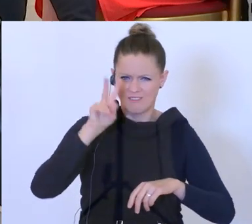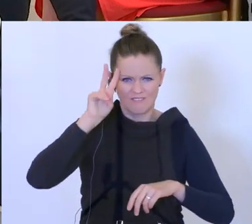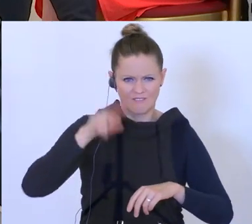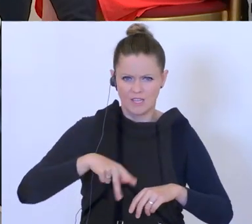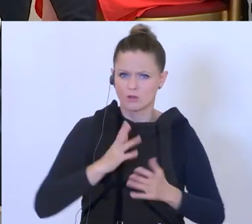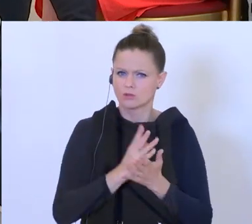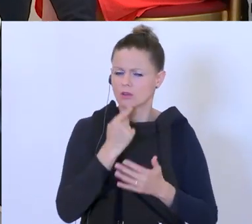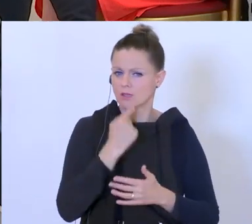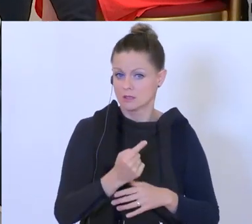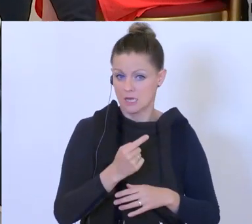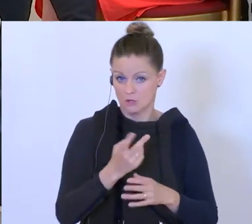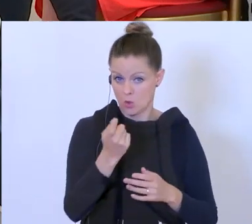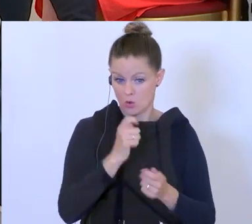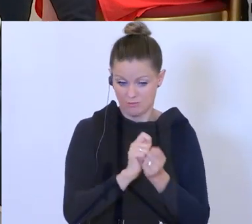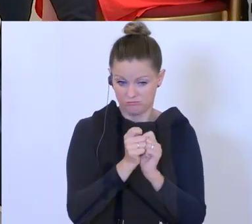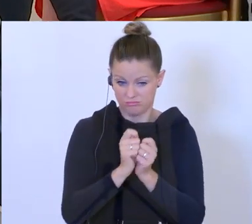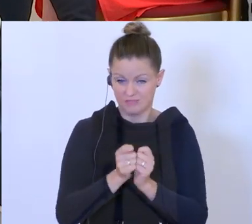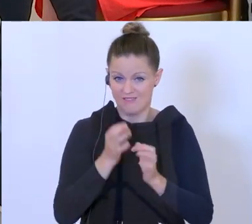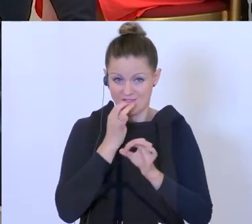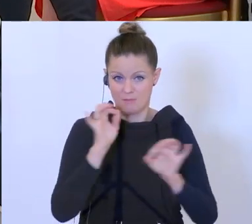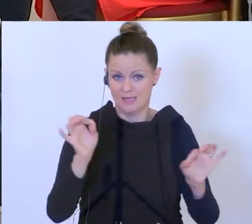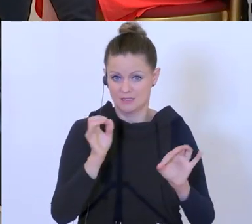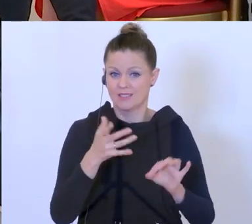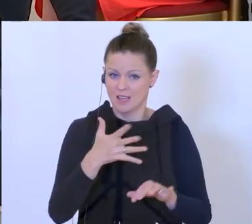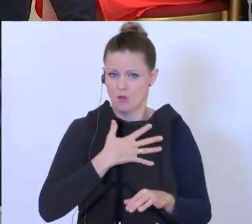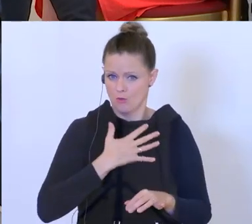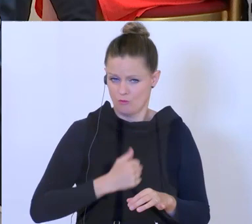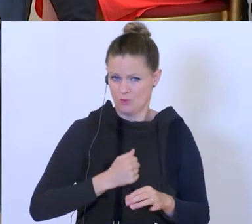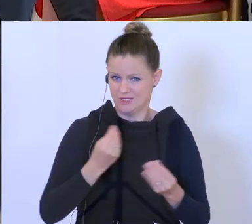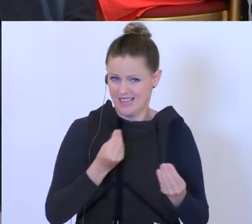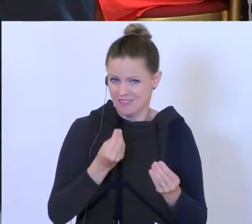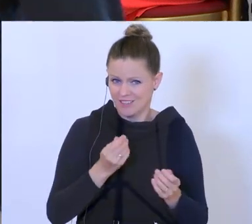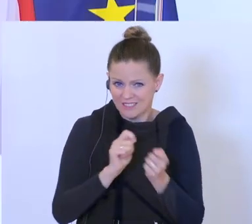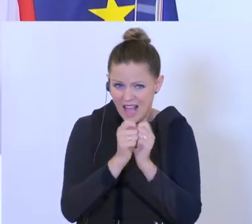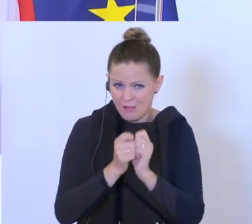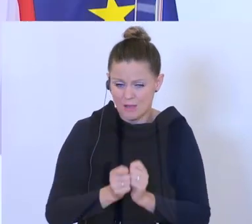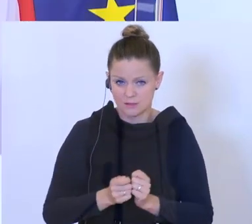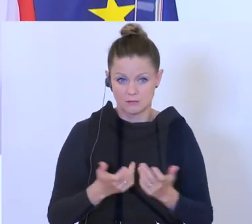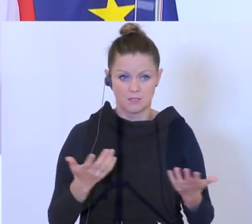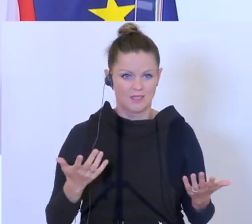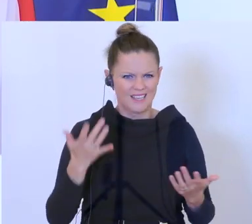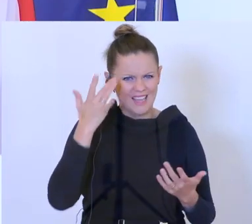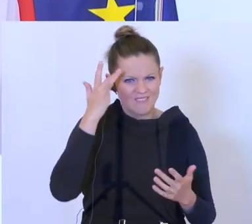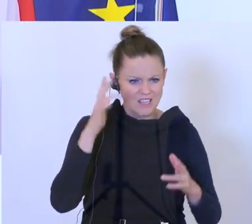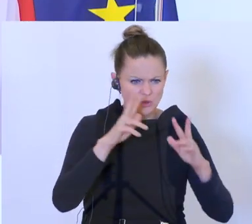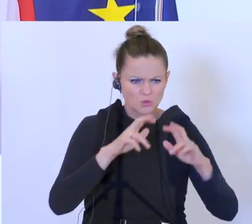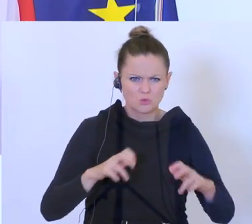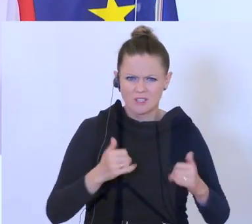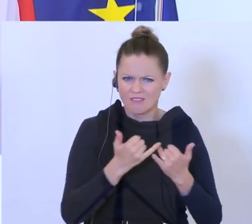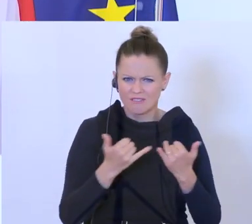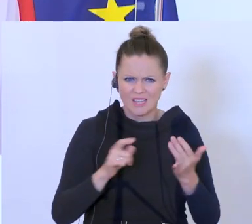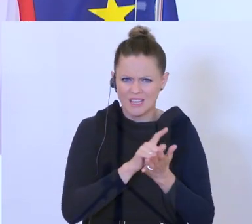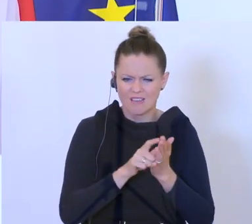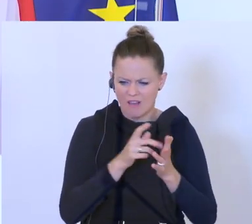Nachbesserungen geben? Wird man in einer Form auf diesen Frust eingehen? Also ich weiß nicht, in welchem Zeitraum diese Studie auch entstanden ist,